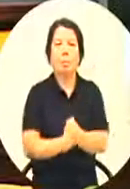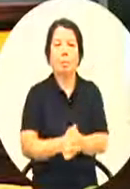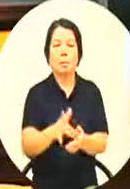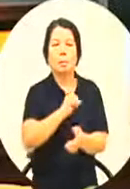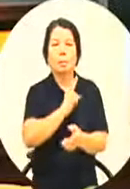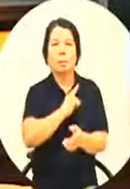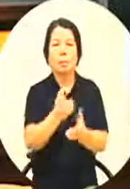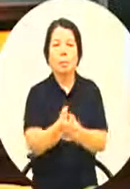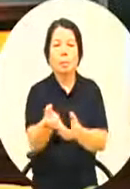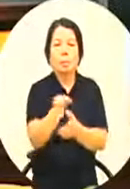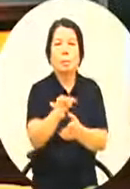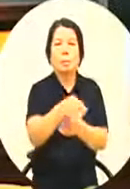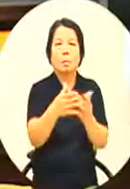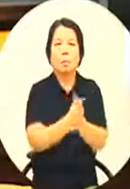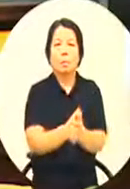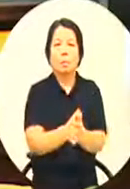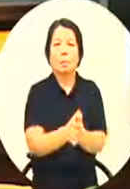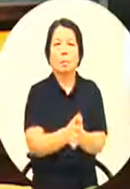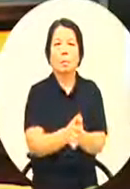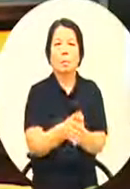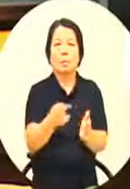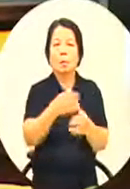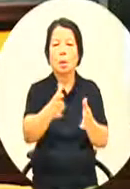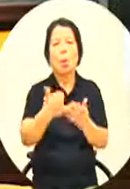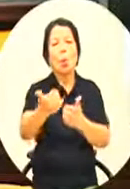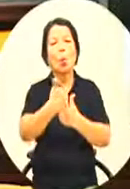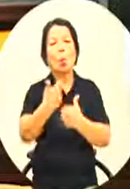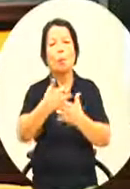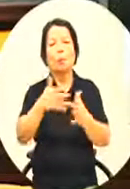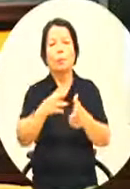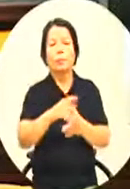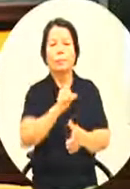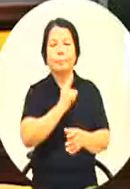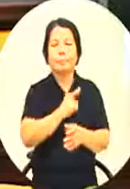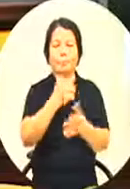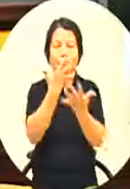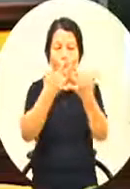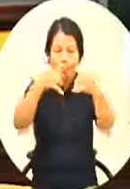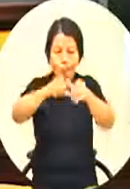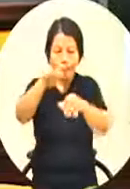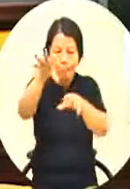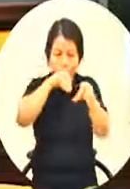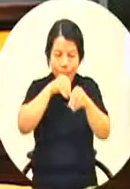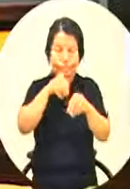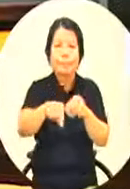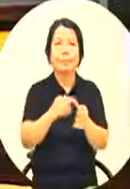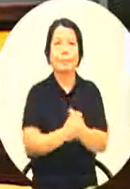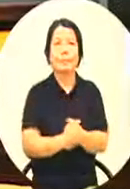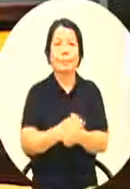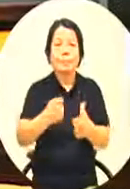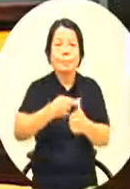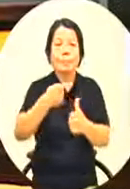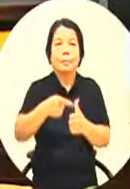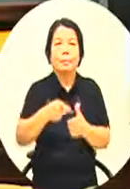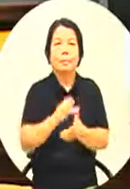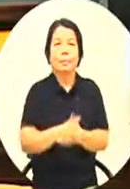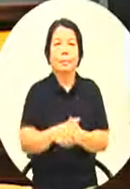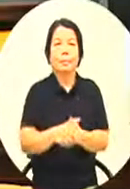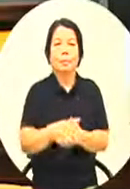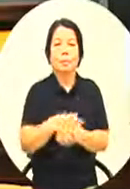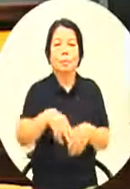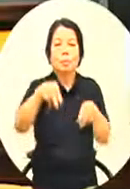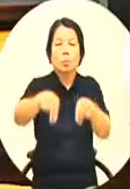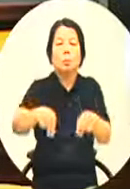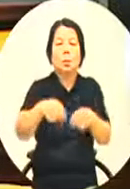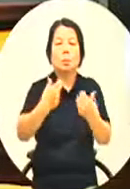身就开放的你就拿去你不用跟我问你不用拍截你就拿去我觉得你先把先把不用签的